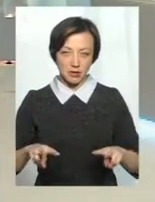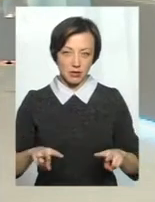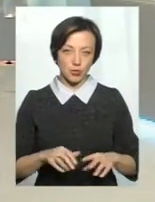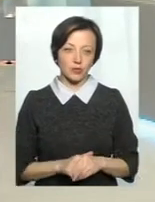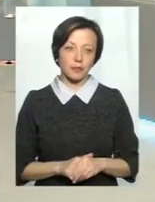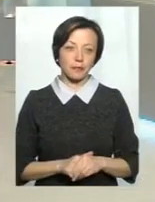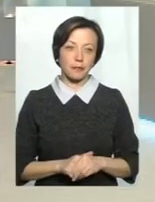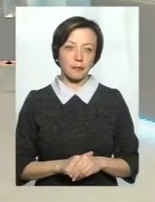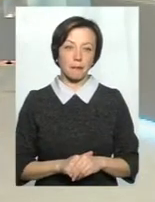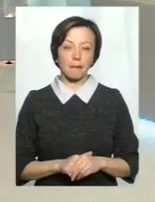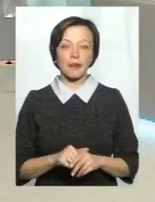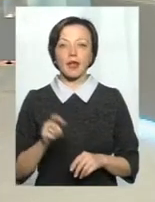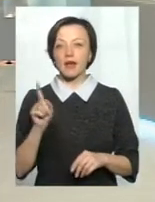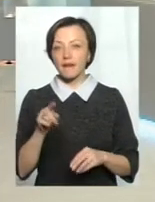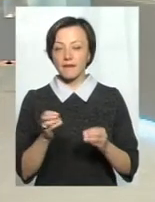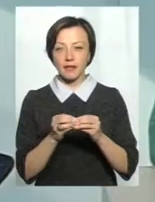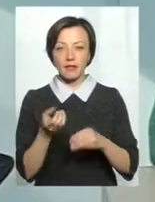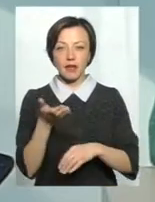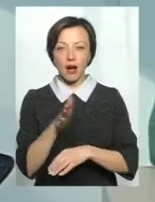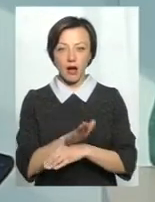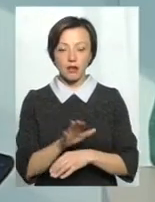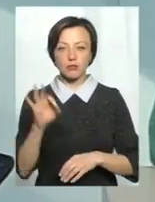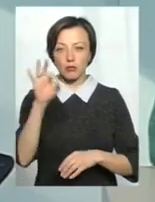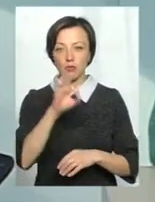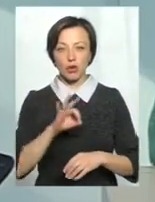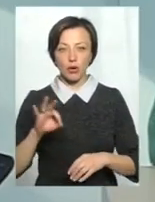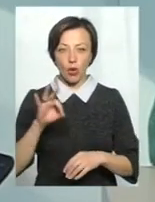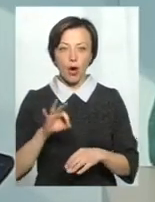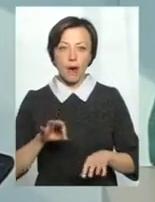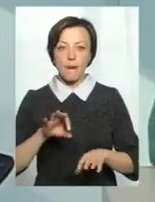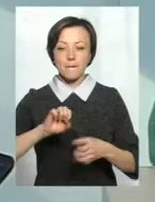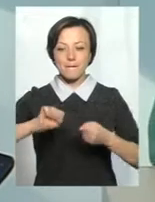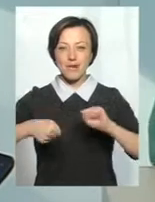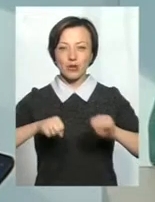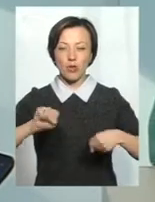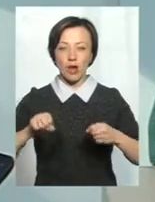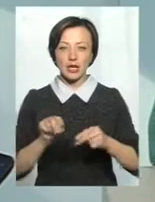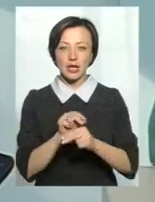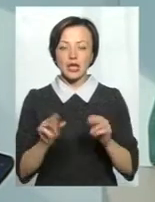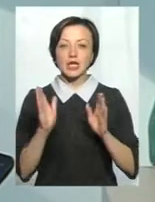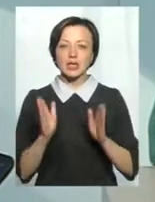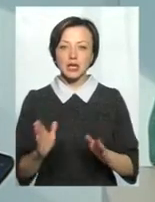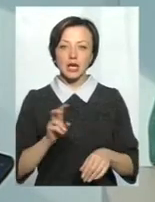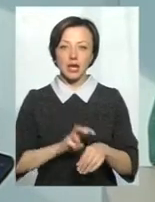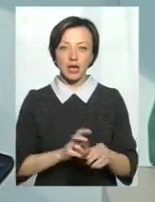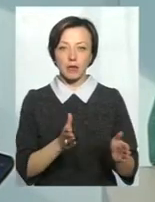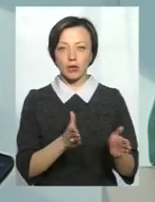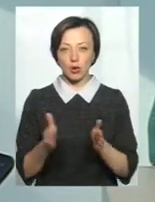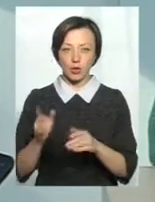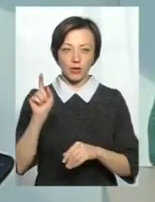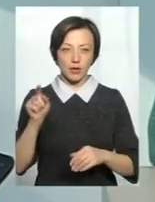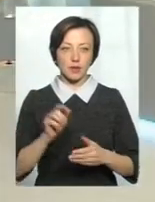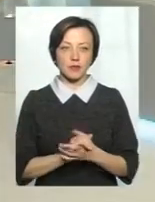До речі, такий же ж самий наказ і по поводу мануальної терапії. Теж тільки лікар, який підготовлений на кафедрі.